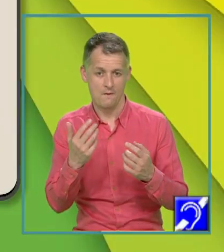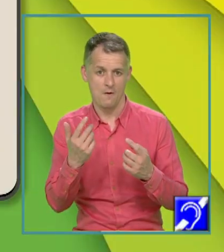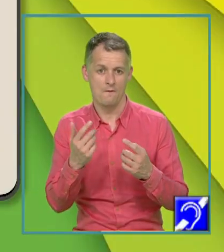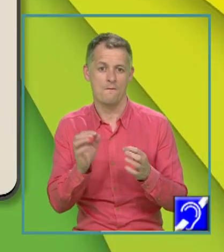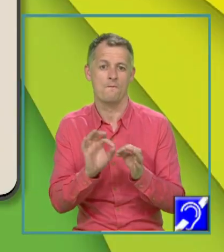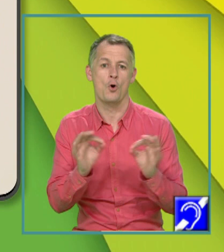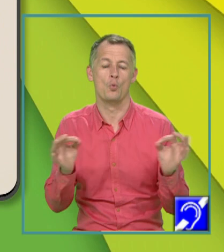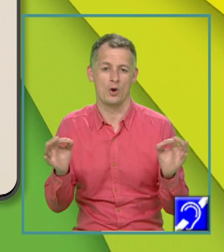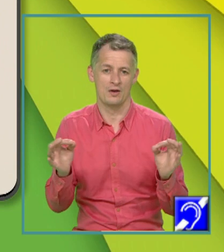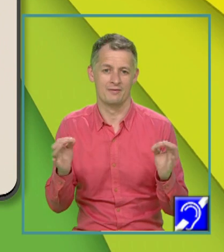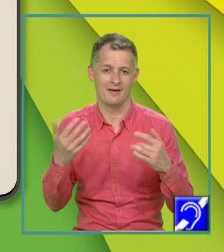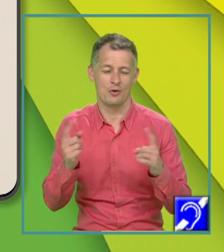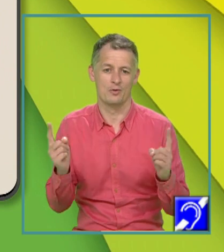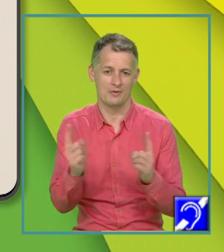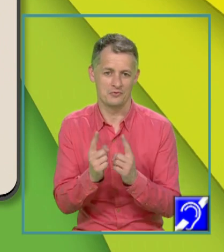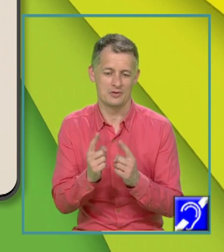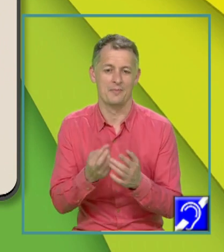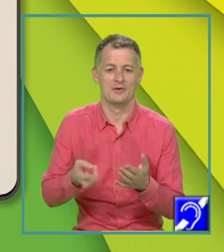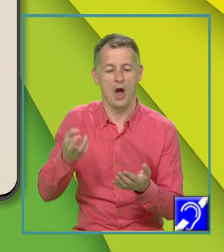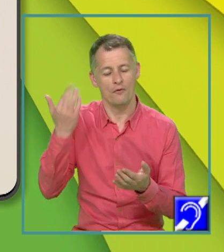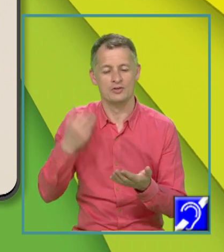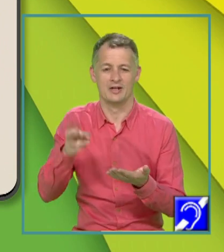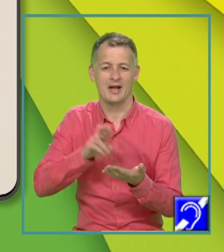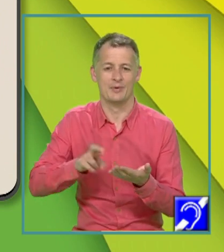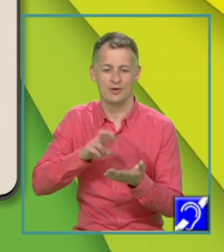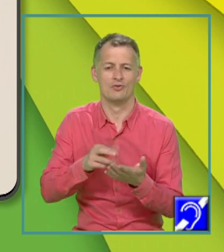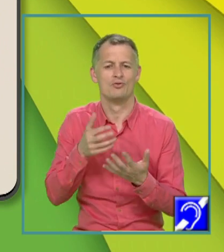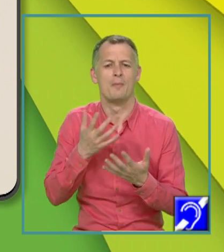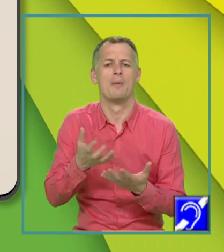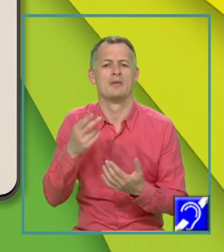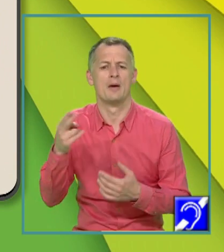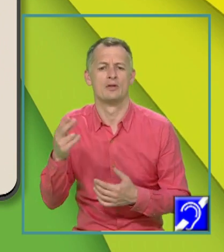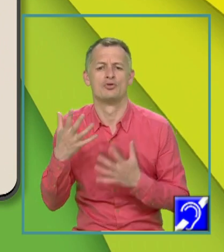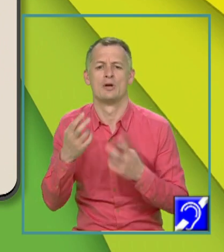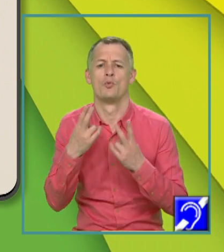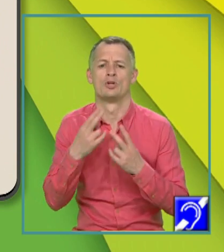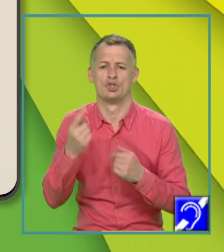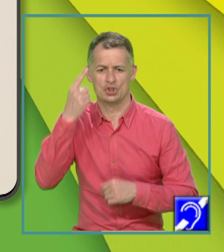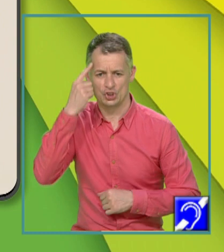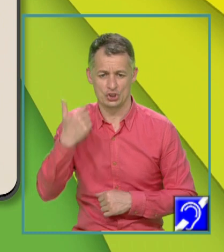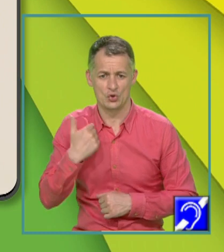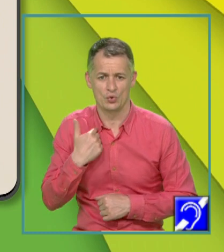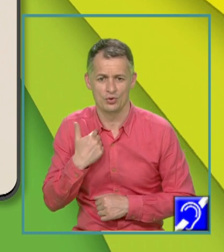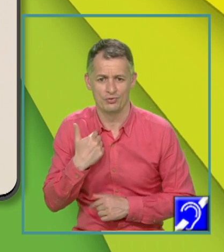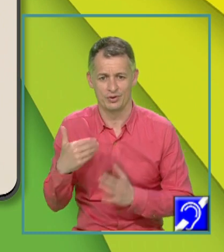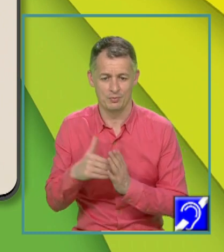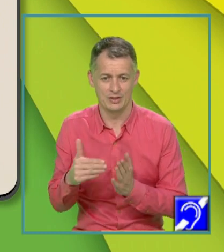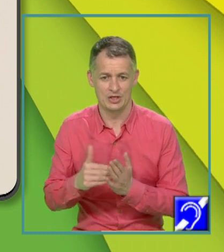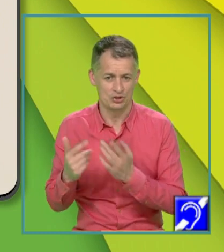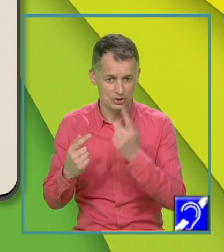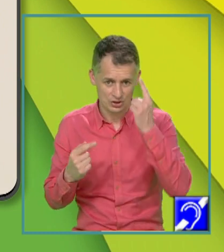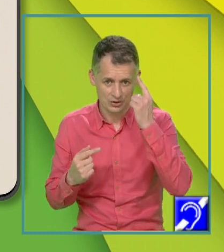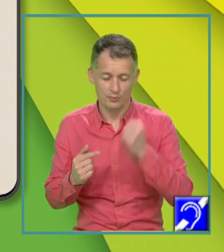au fost recapitulate. Mai departe ce era important să știu? Trebuia să știu